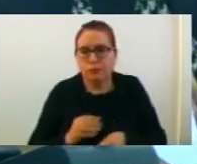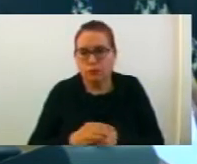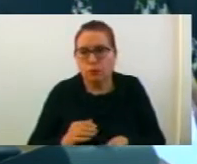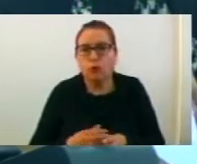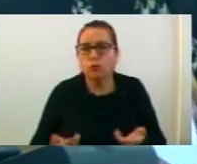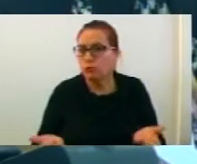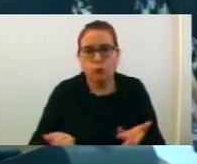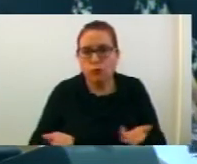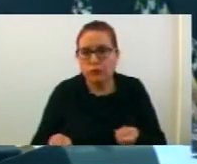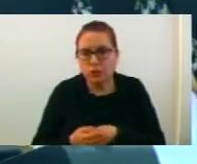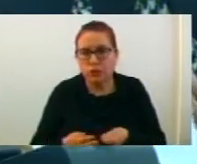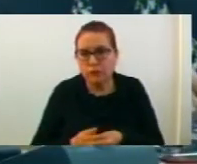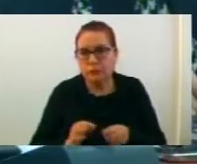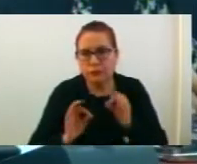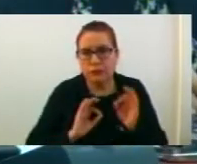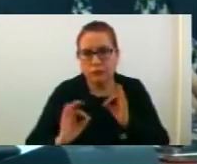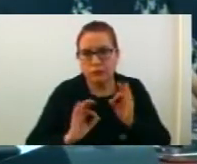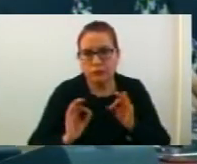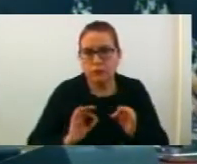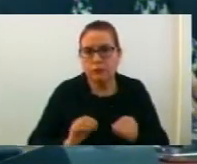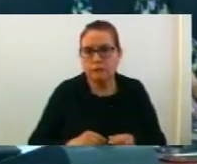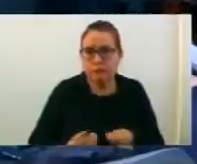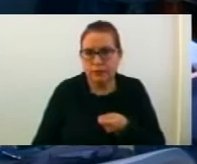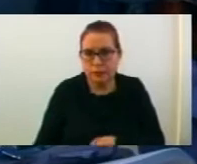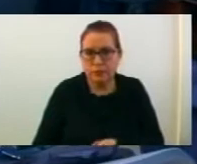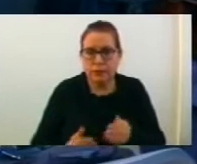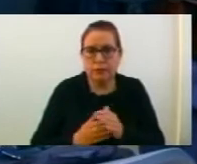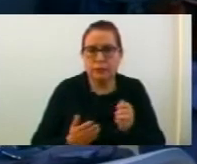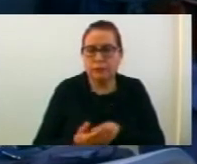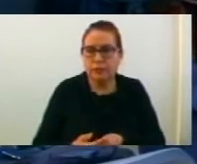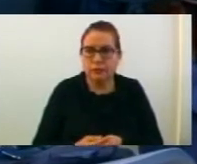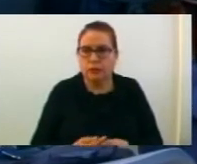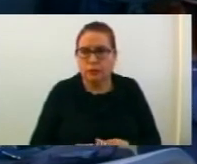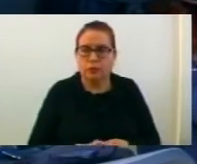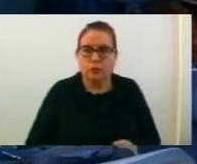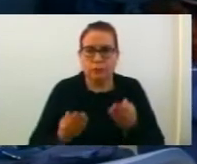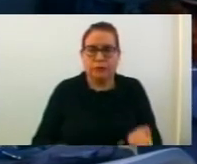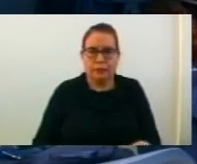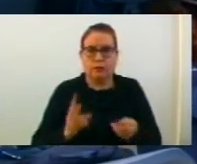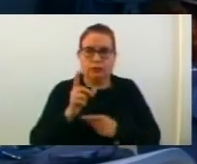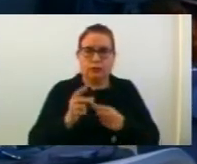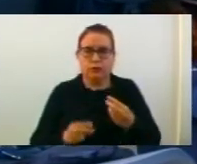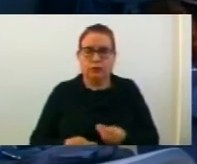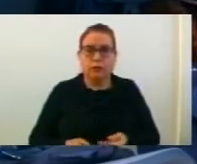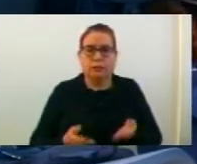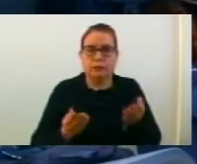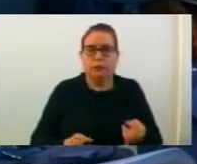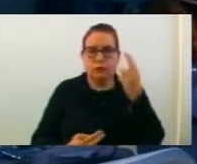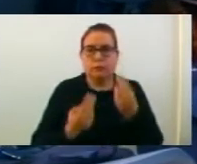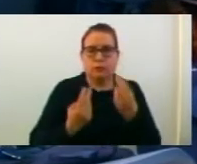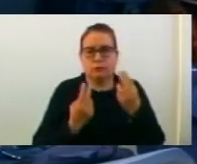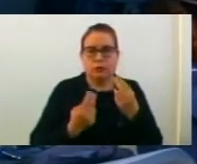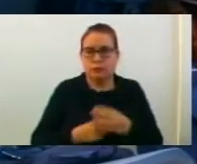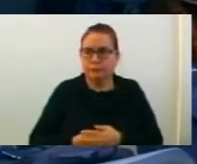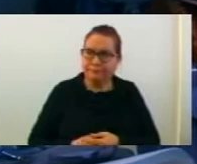комунален на Доместок. Благодарам. Благодарам. Отврам претрез по прелог од луката и прелог од комисијата. Дај ли некој